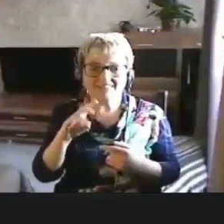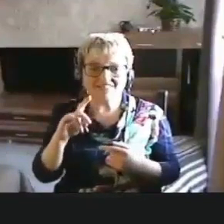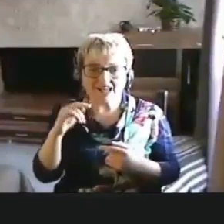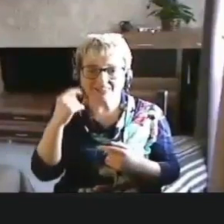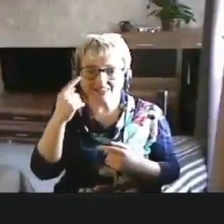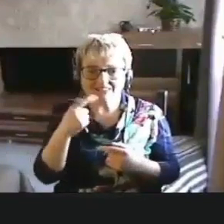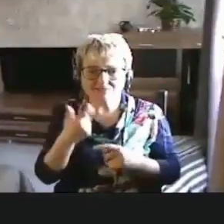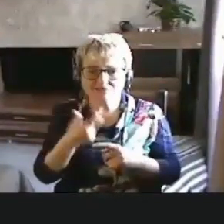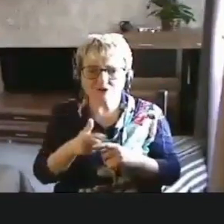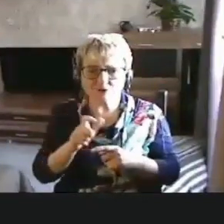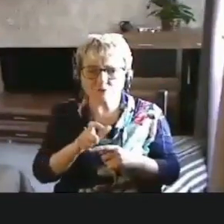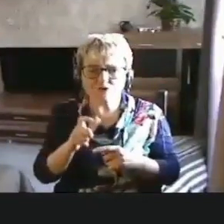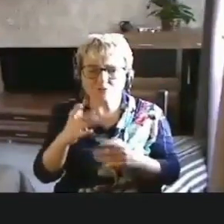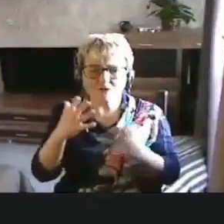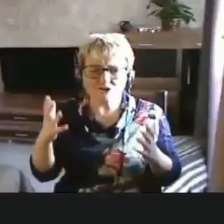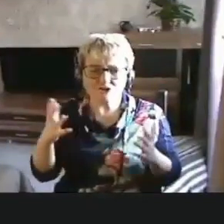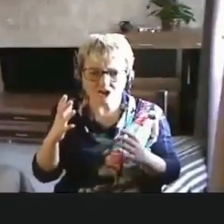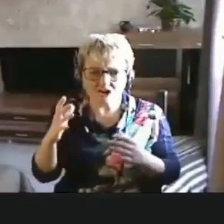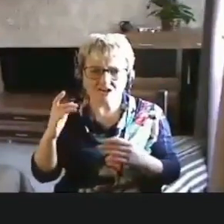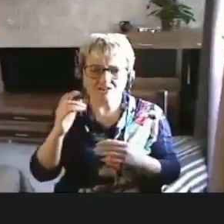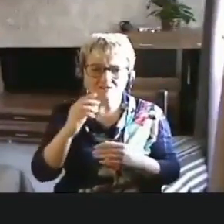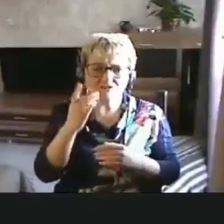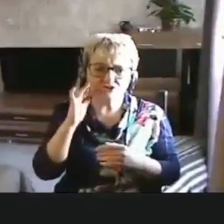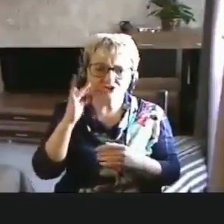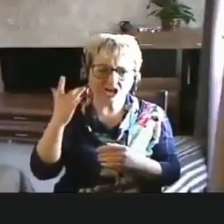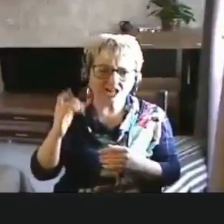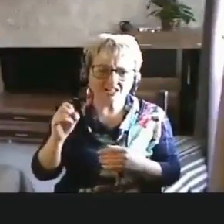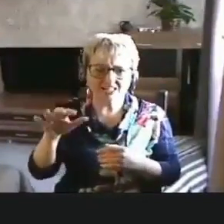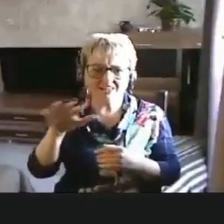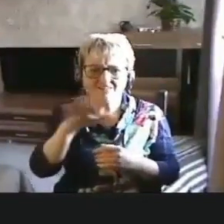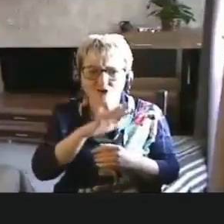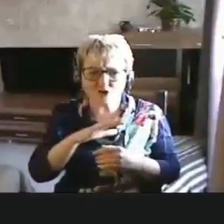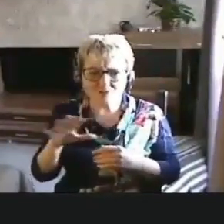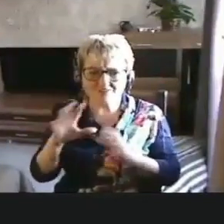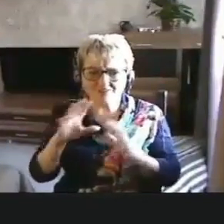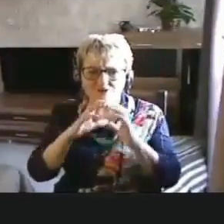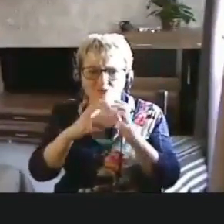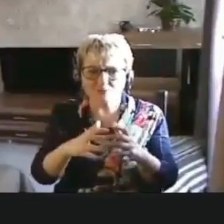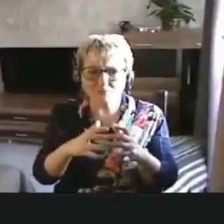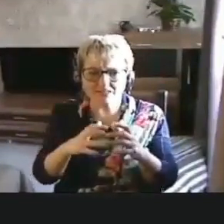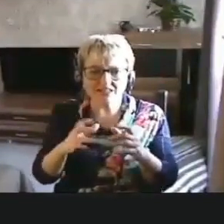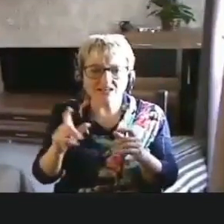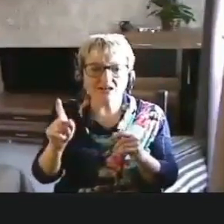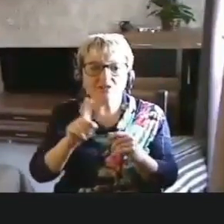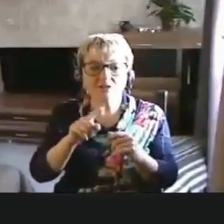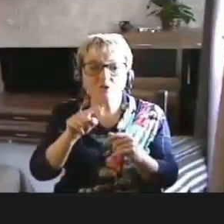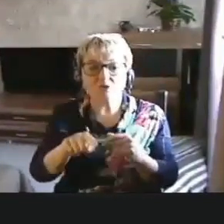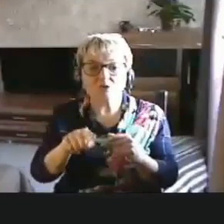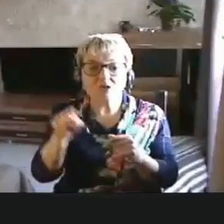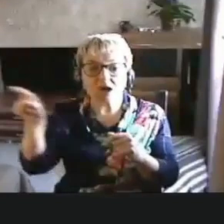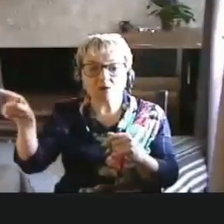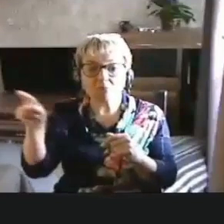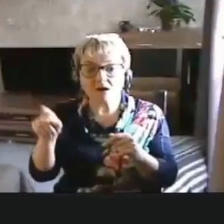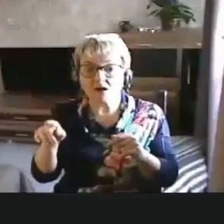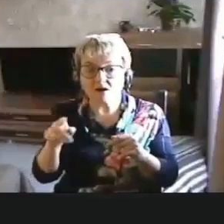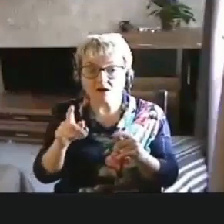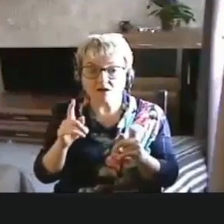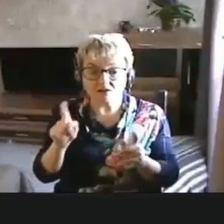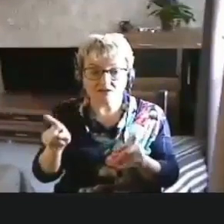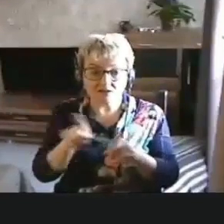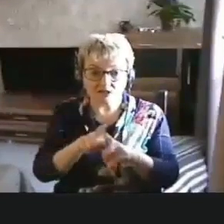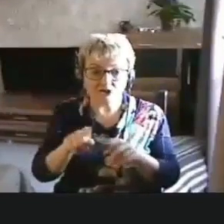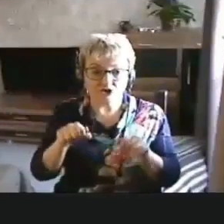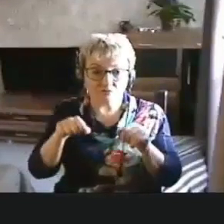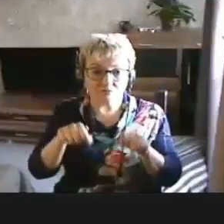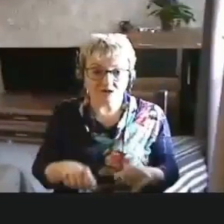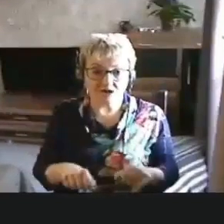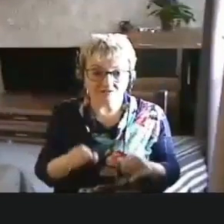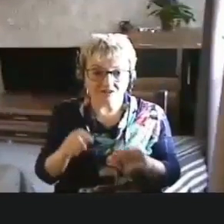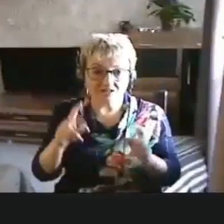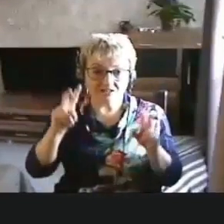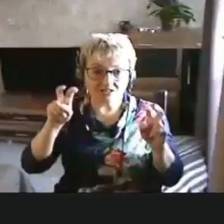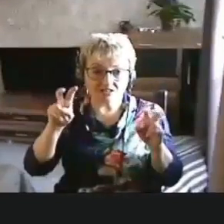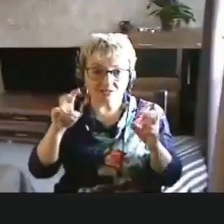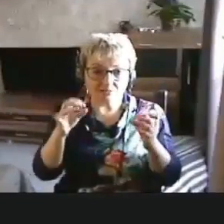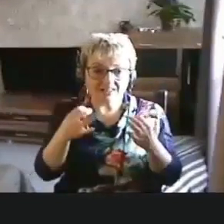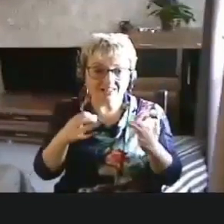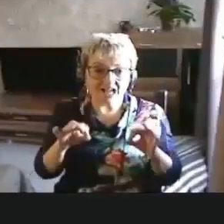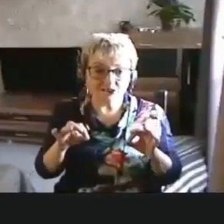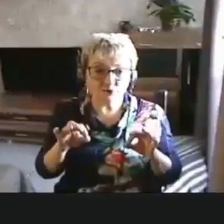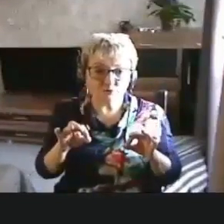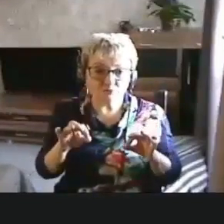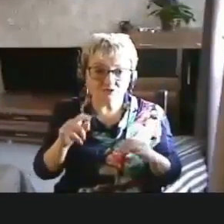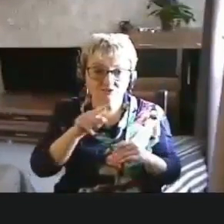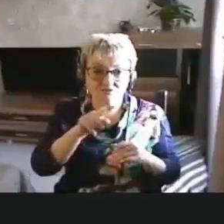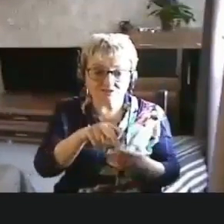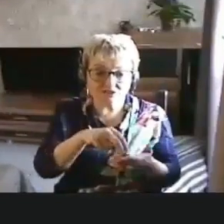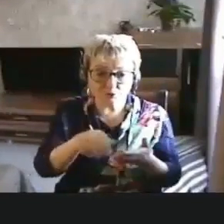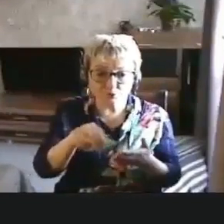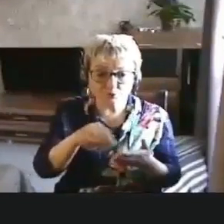очень большая тема и в Европе, в Штатах, и во всем мире, то там ровно на тех же правах должна быть и тема доступности. То,